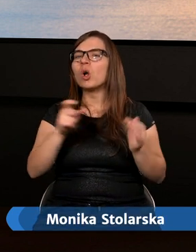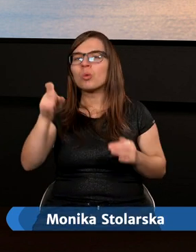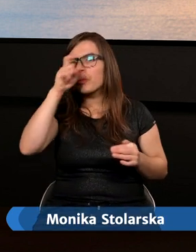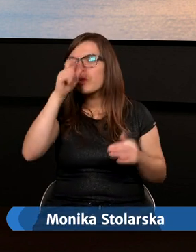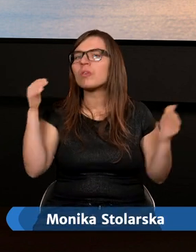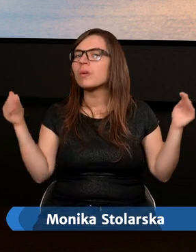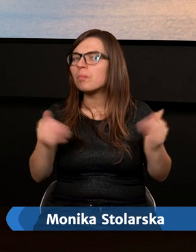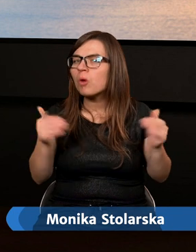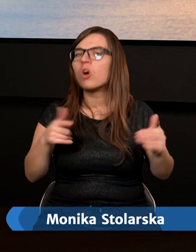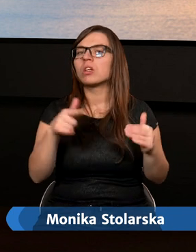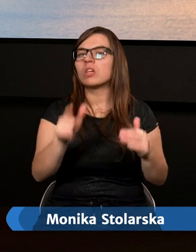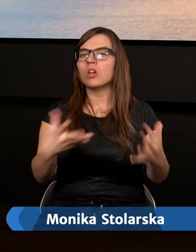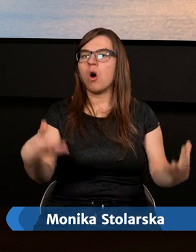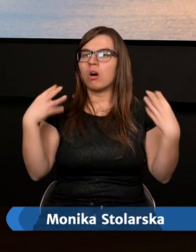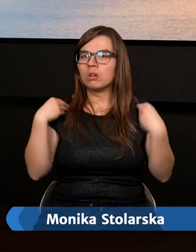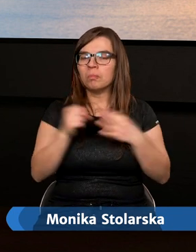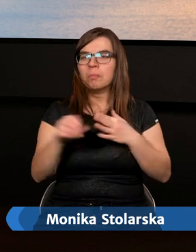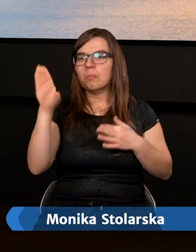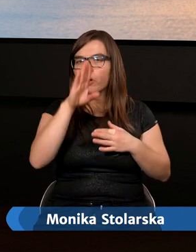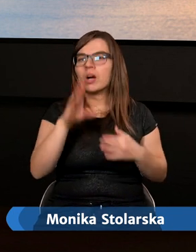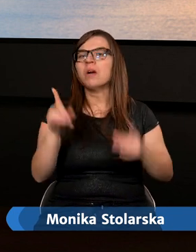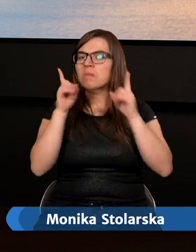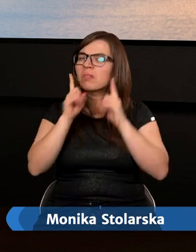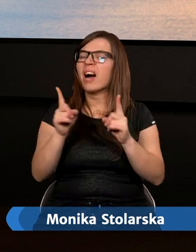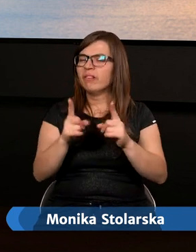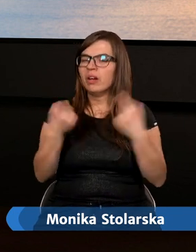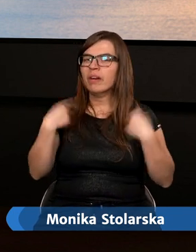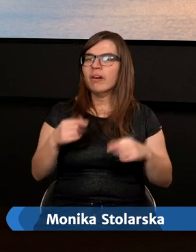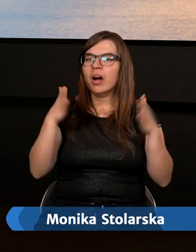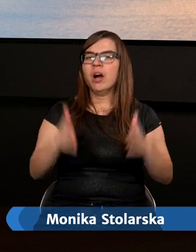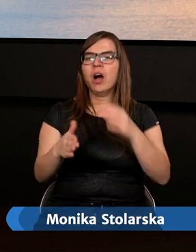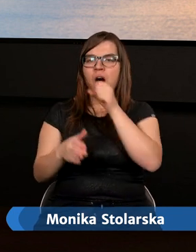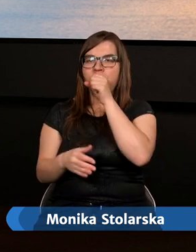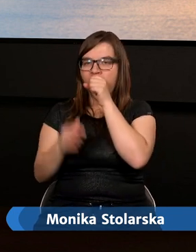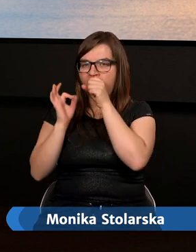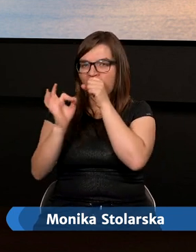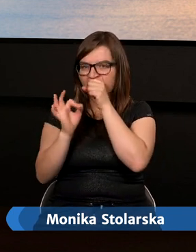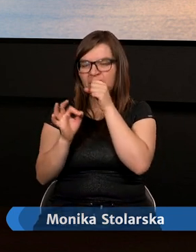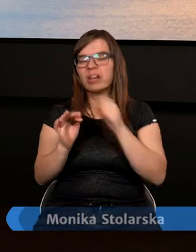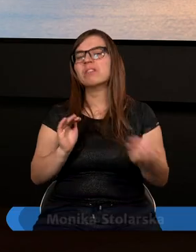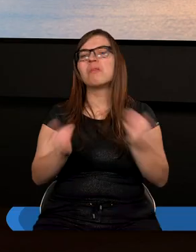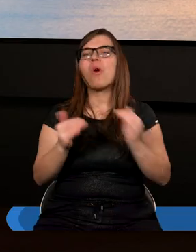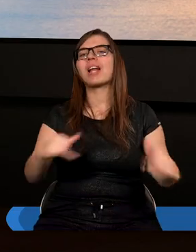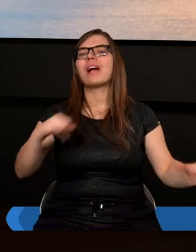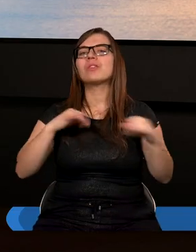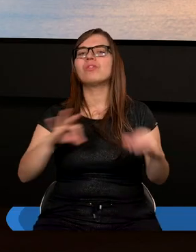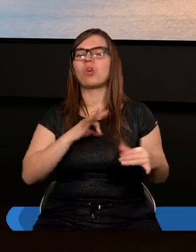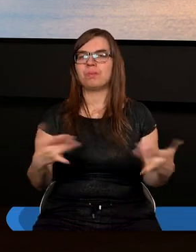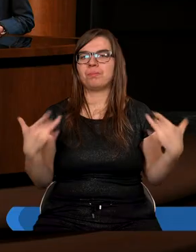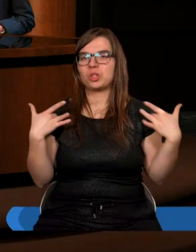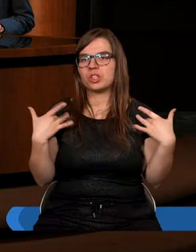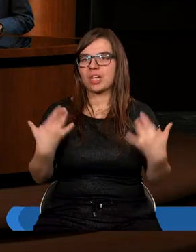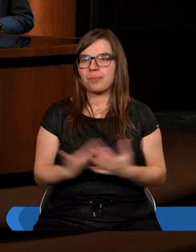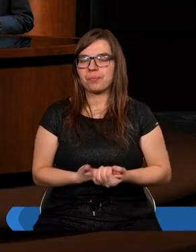może tym, co otrzymuje od Boga w postaci prawdy, w postaci Słowa Bożego, we właściwy sposób zarządzać w swoim życiu?